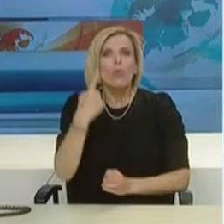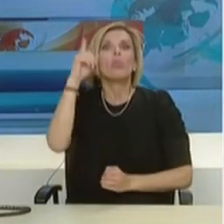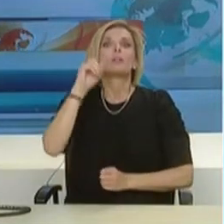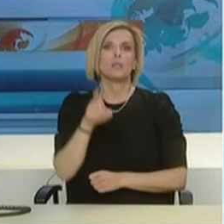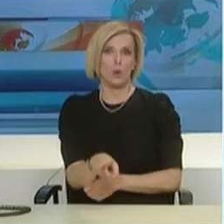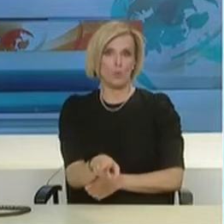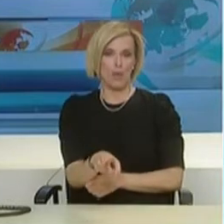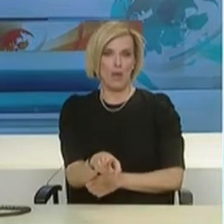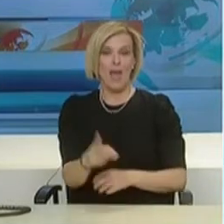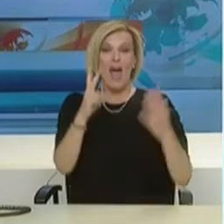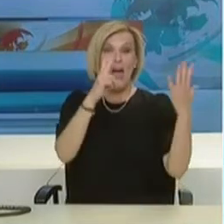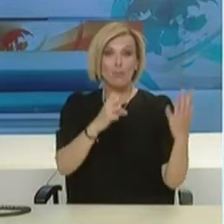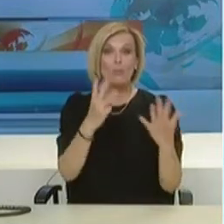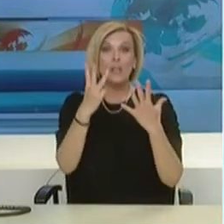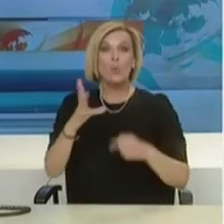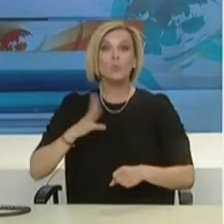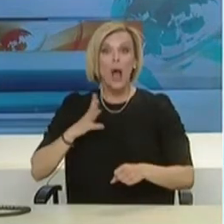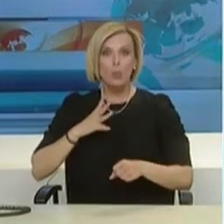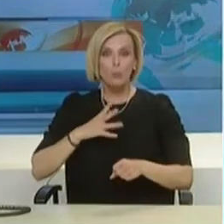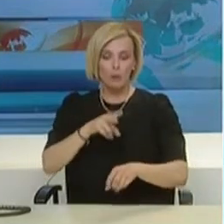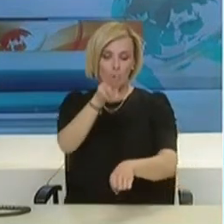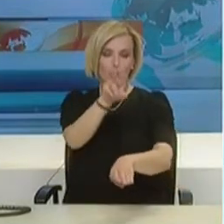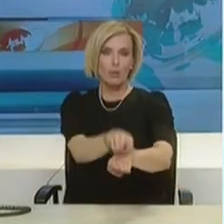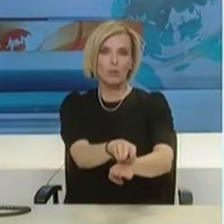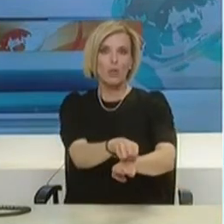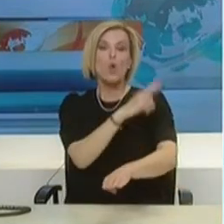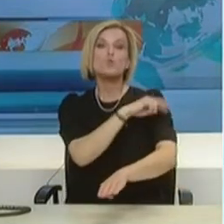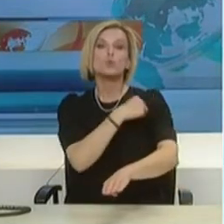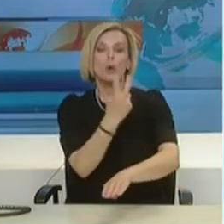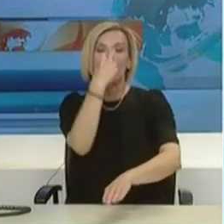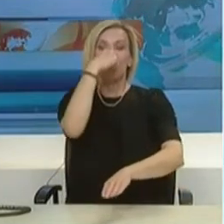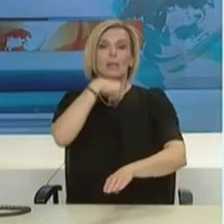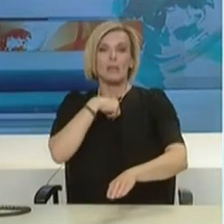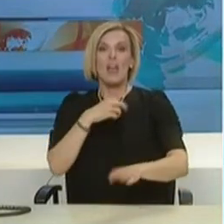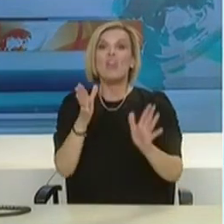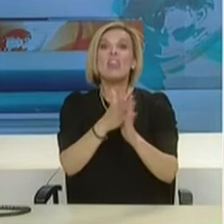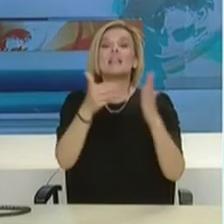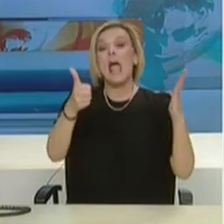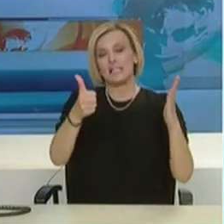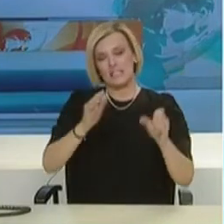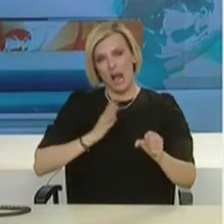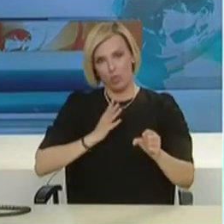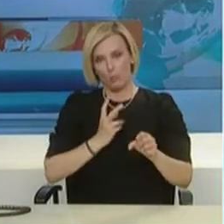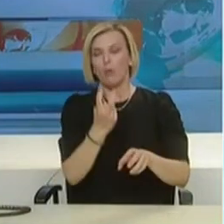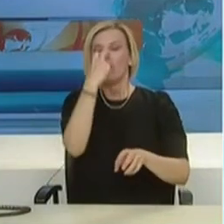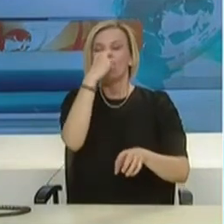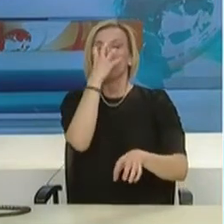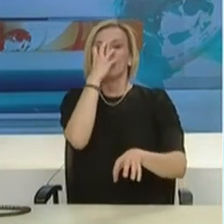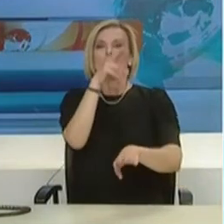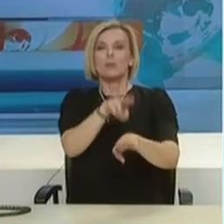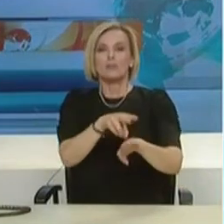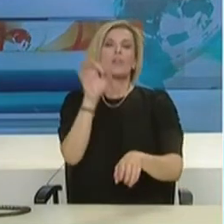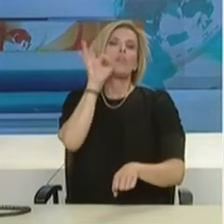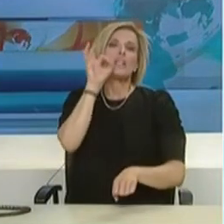78 ασθενείς νοσηλεύονται, εκ των οποίων οι 16 είναι διασωληνωμένοι σε νοσοκομεία της Αθήνας, της